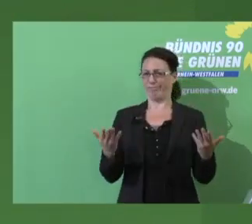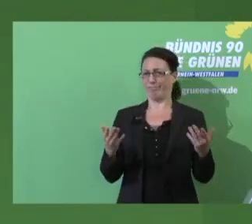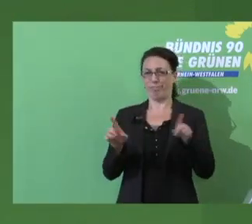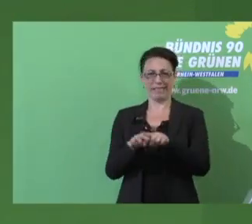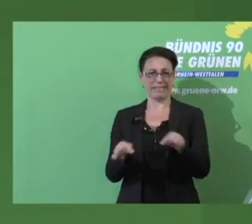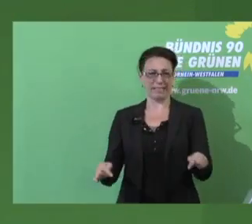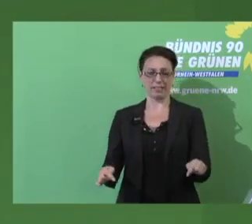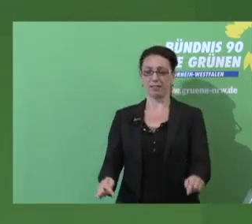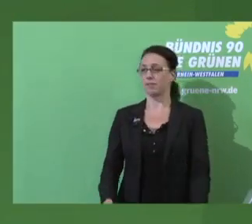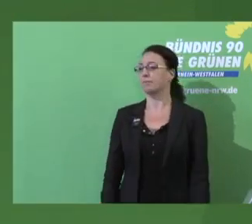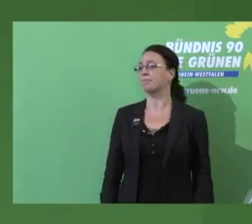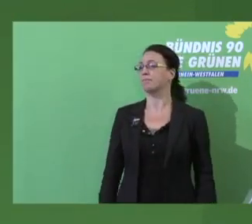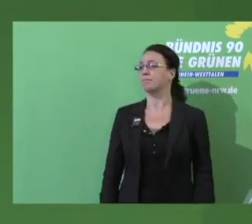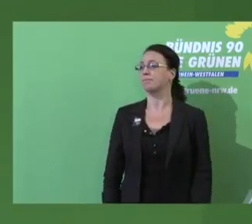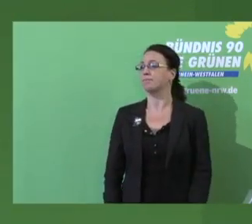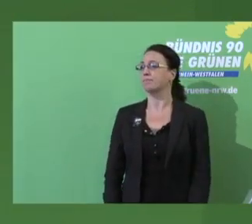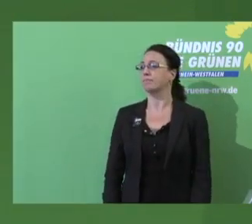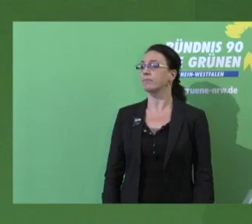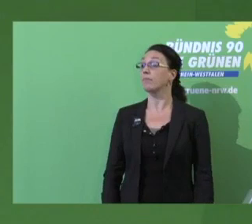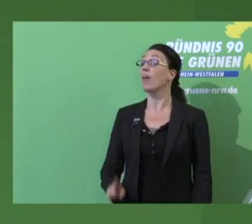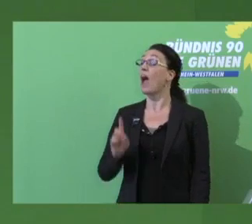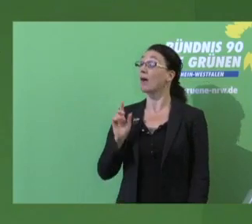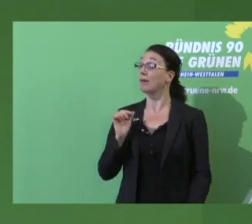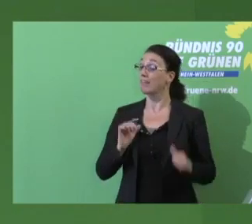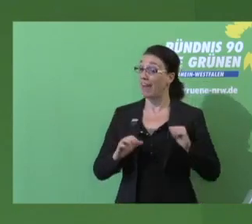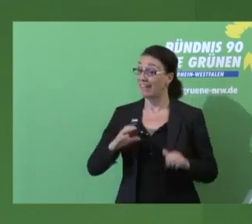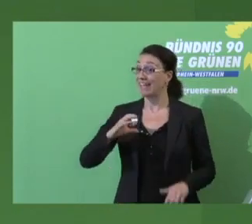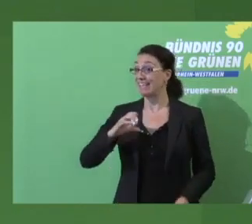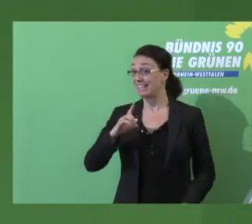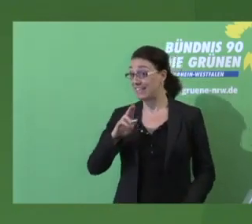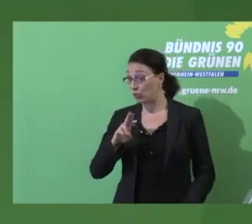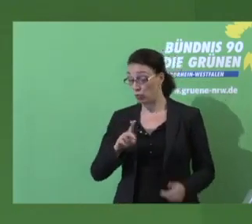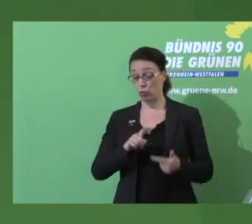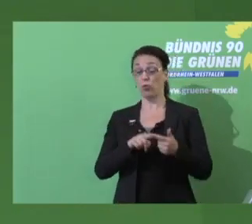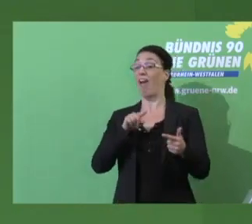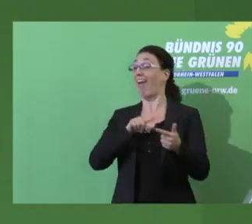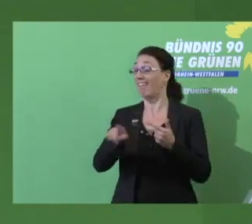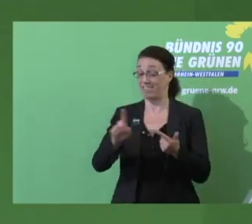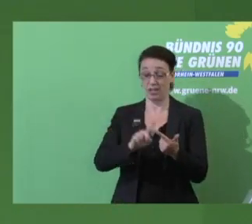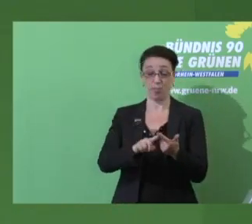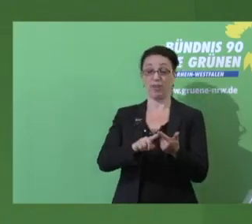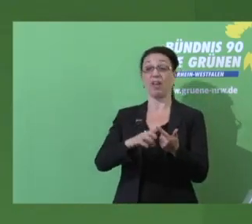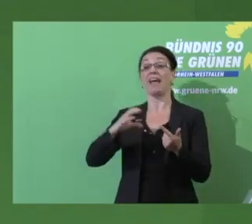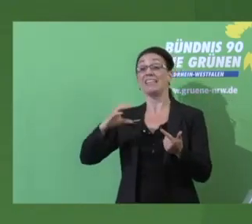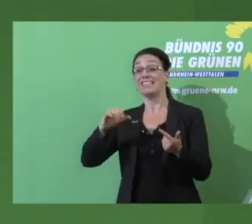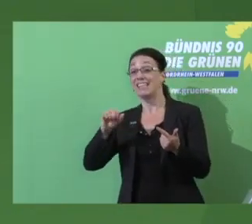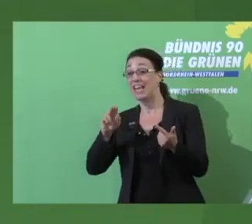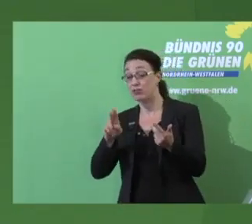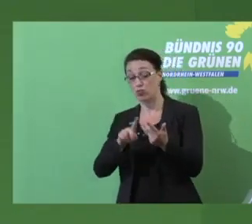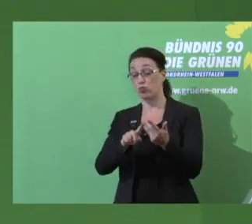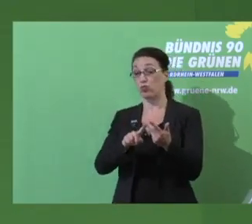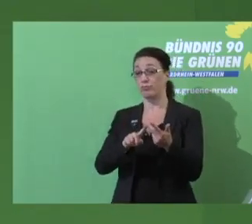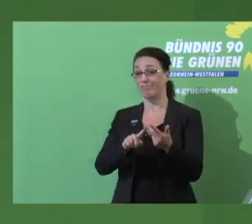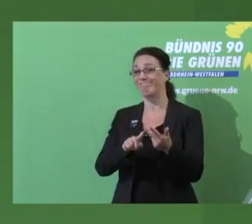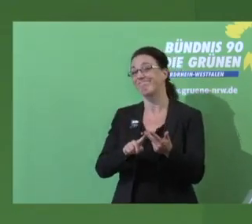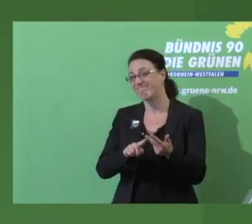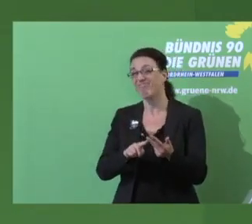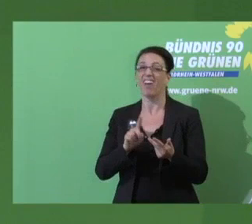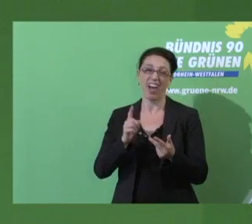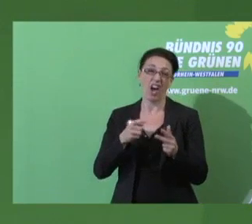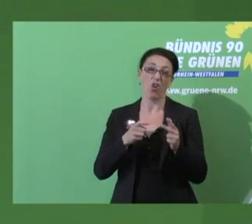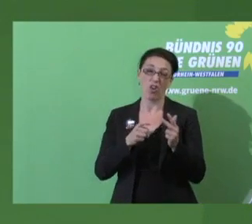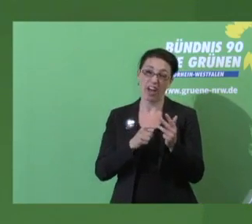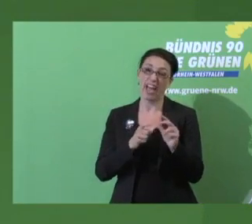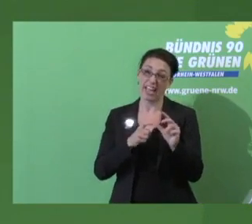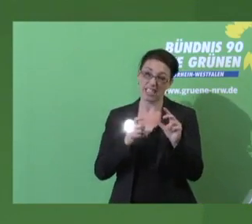Aber leider nicht nur die CDU, leider nicht nur die FDP, leider nicht nur CSU, eigentlich auch die SPD als